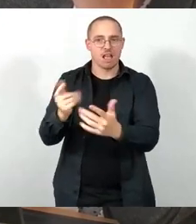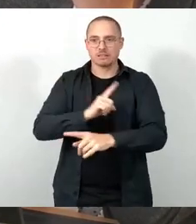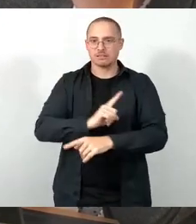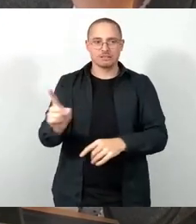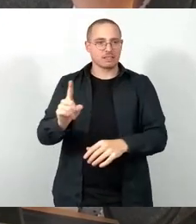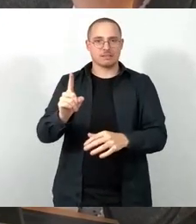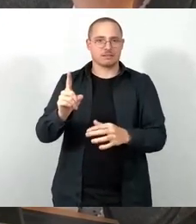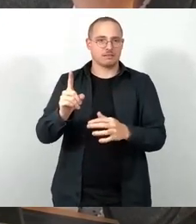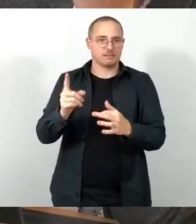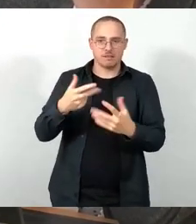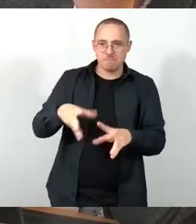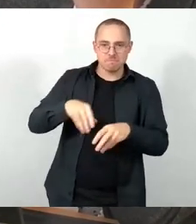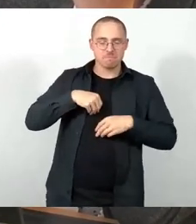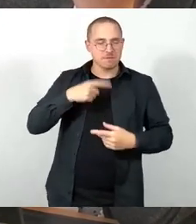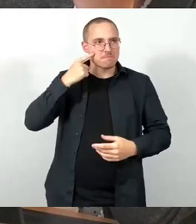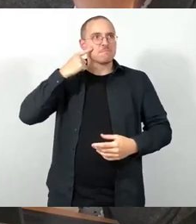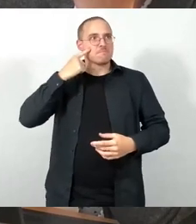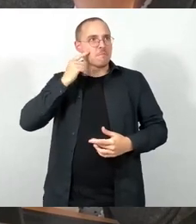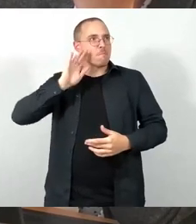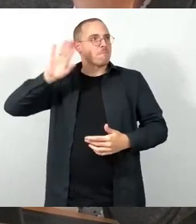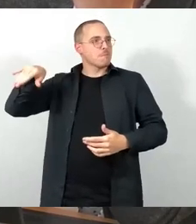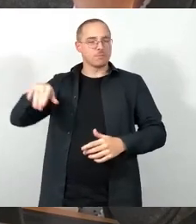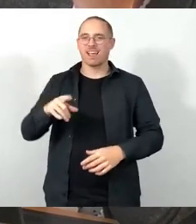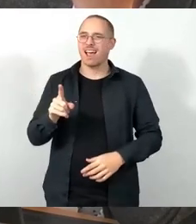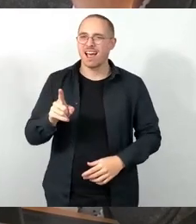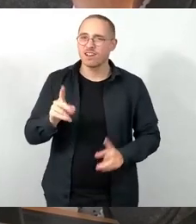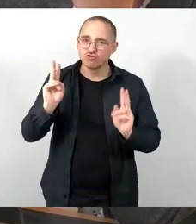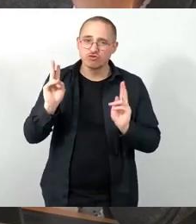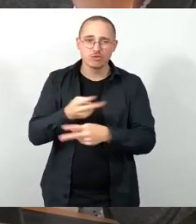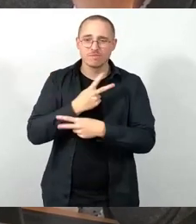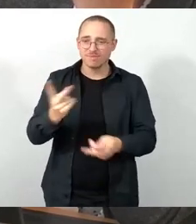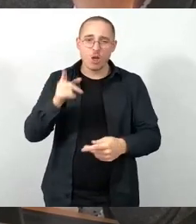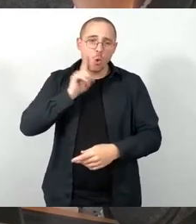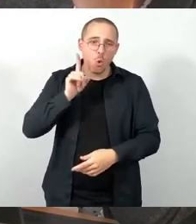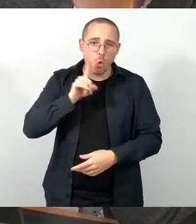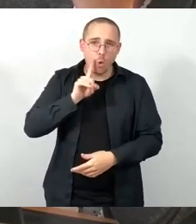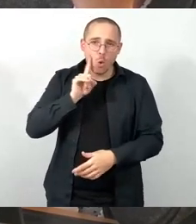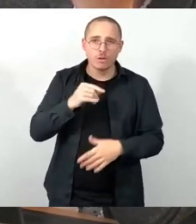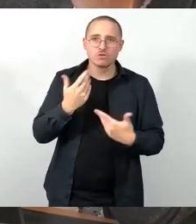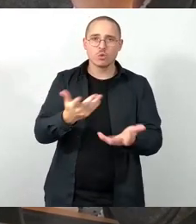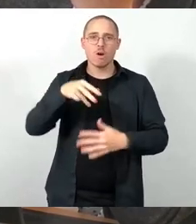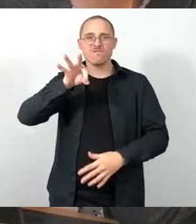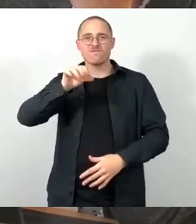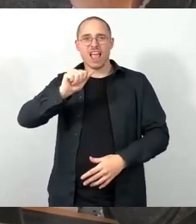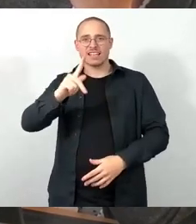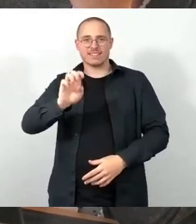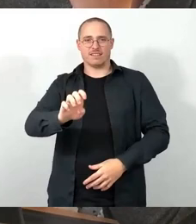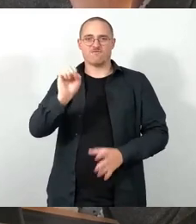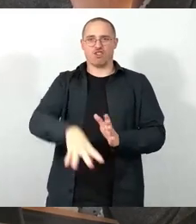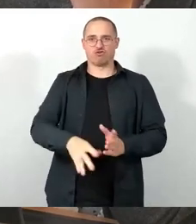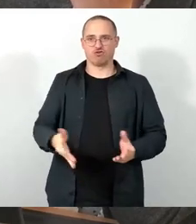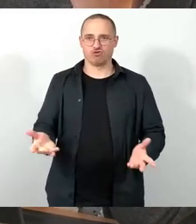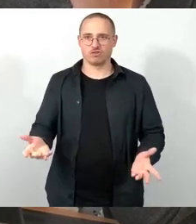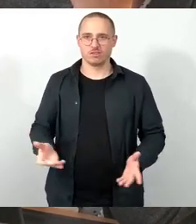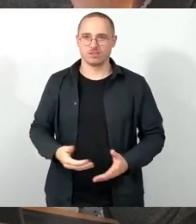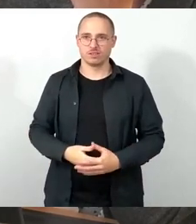dass sie diese Mehr nicht weiter verbreiten. Also das sind wirklich Fakes, die sie dort verbreiten. Herr Lichty hat den entscheidenden Satz